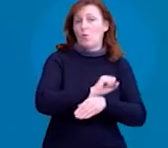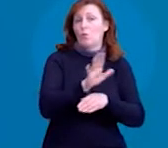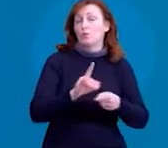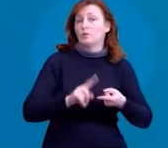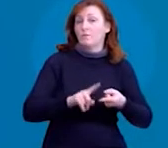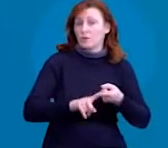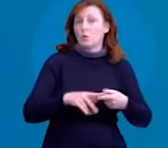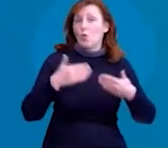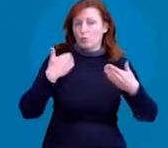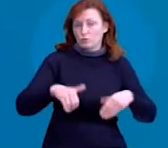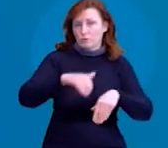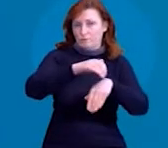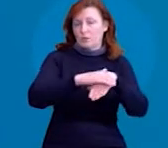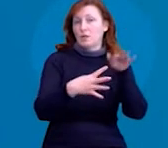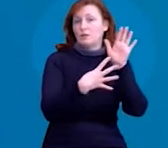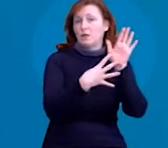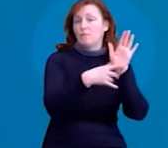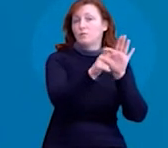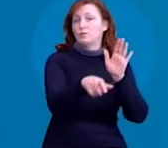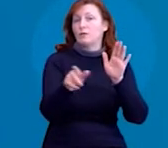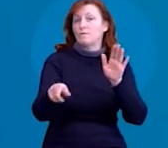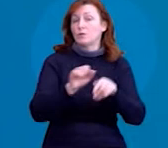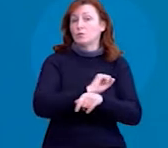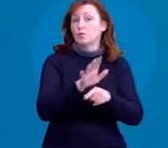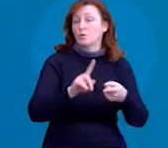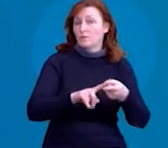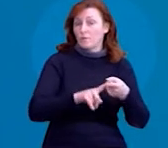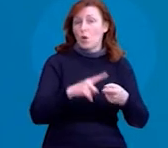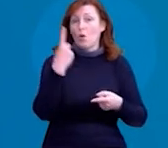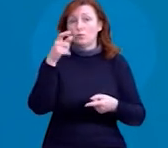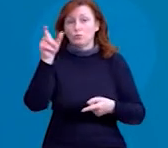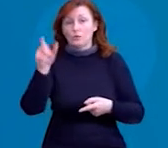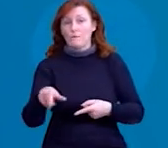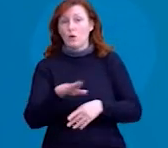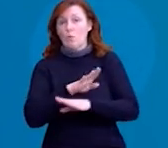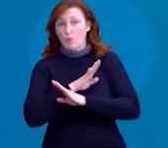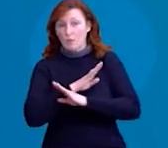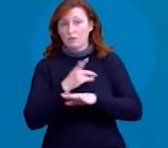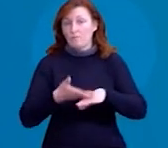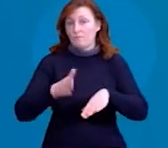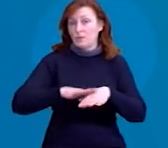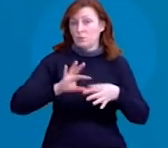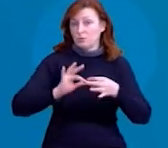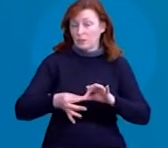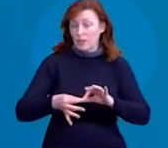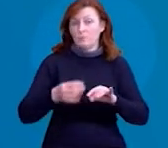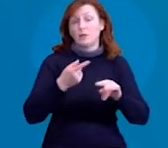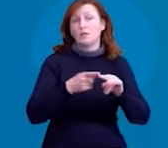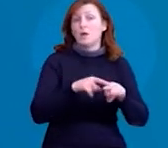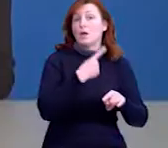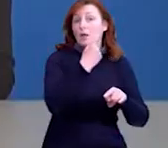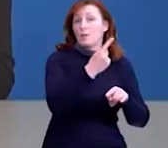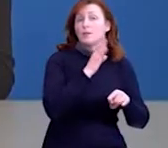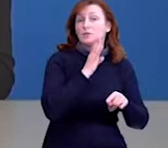на Чернігівщині 9 з підтверджених випадків коронавірусу, одна людина померла від ускладнень. Також є ще дві підозри на коронавірус